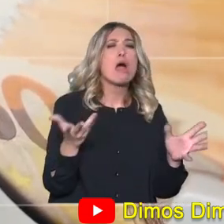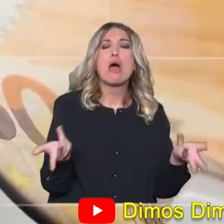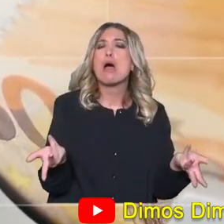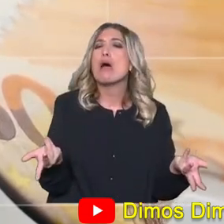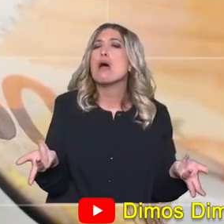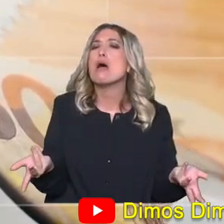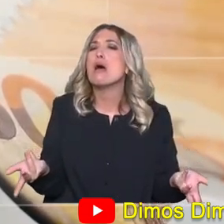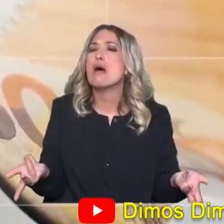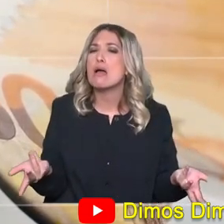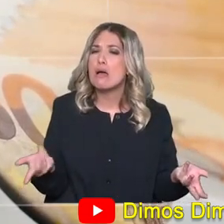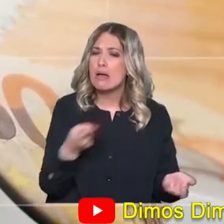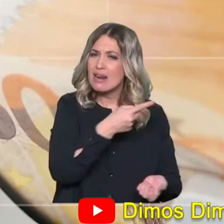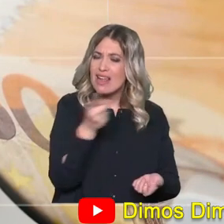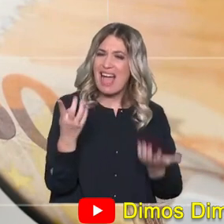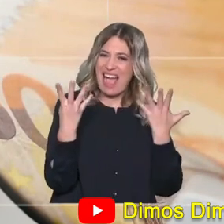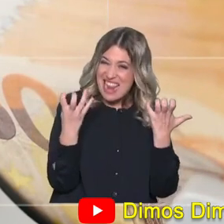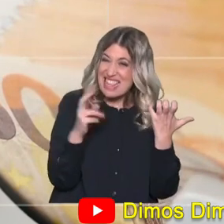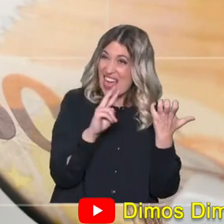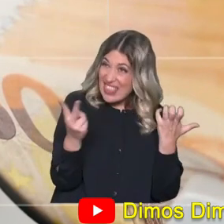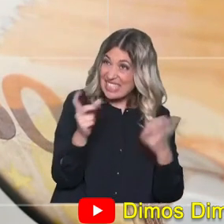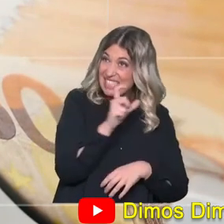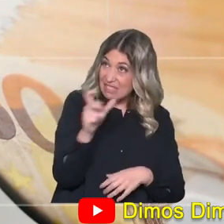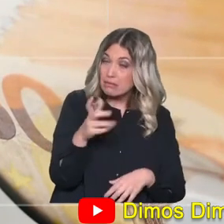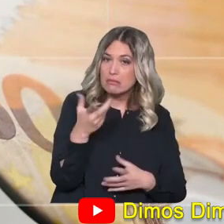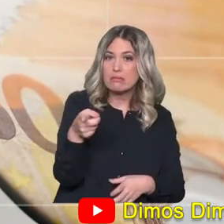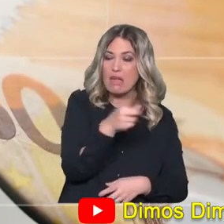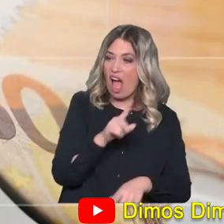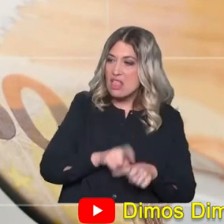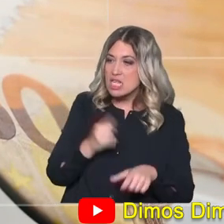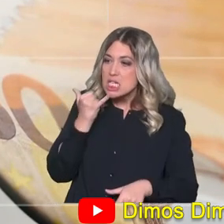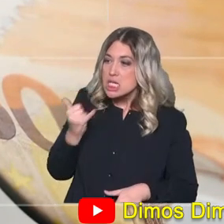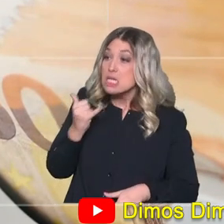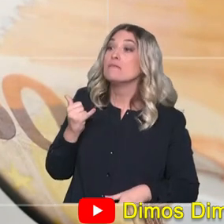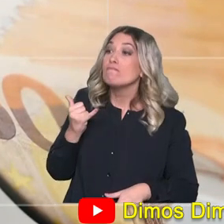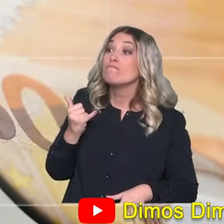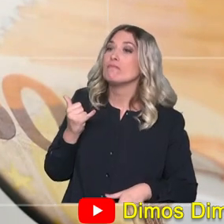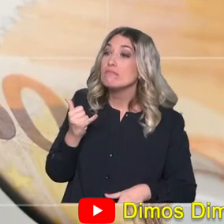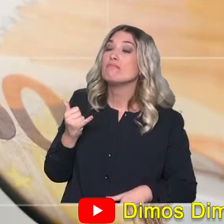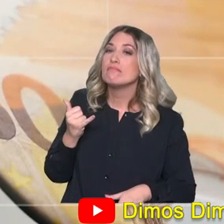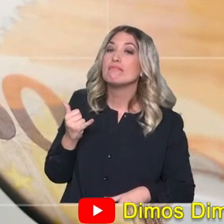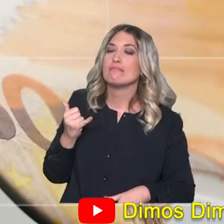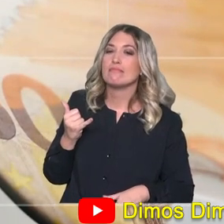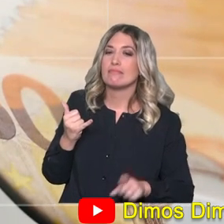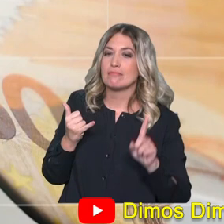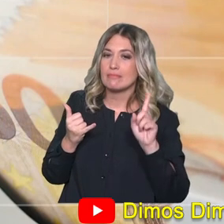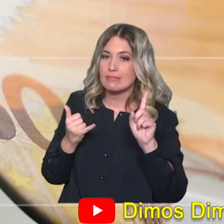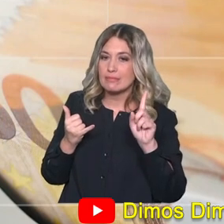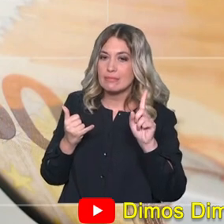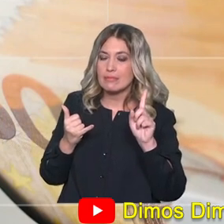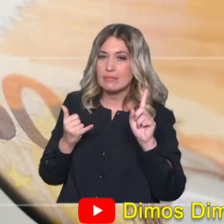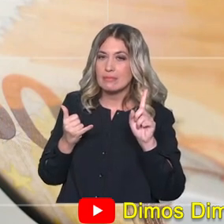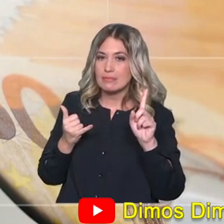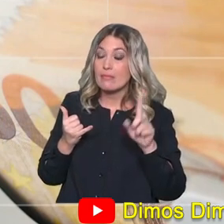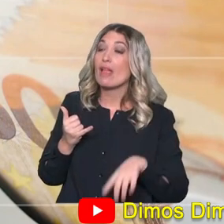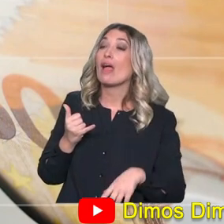προς 90 δις δανείων έχουμε δώσει... Δεν μπορεί ο καταναλωτής να βρει την εταιρεία. καταναλωτής δεν μπορεί να βρει την εταιρεία, όχι το ανάποδο. Η εταιρεία τον